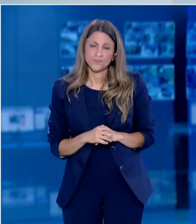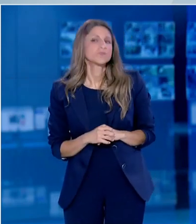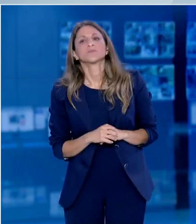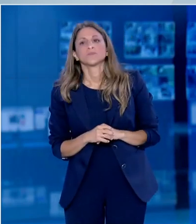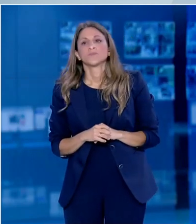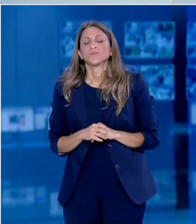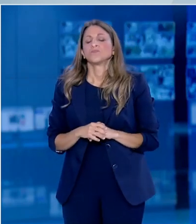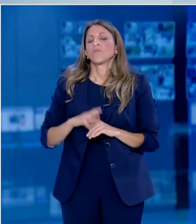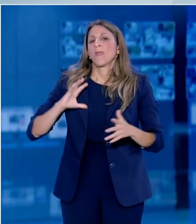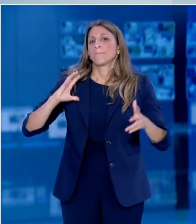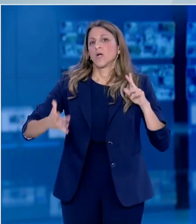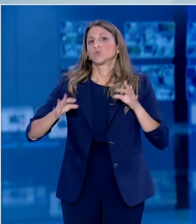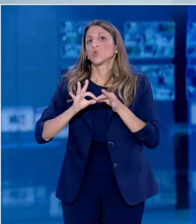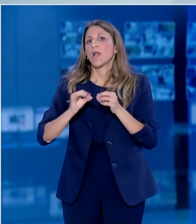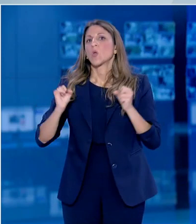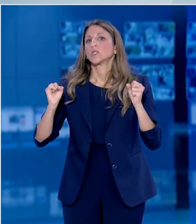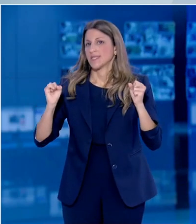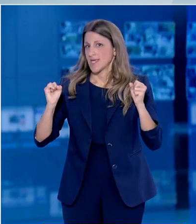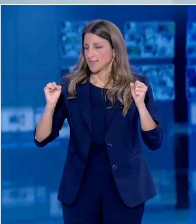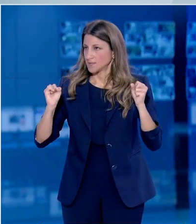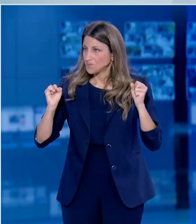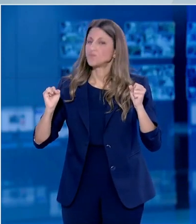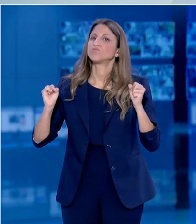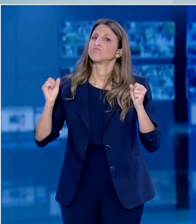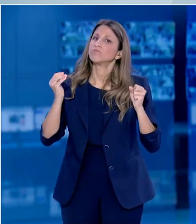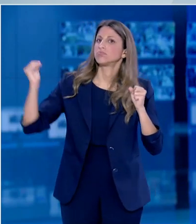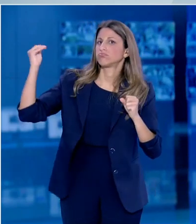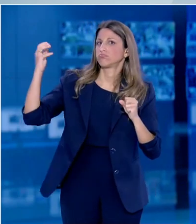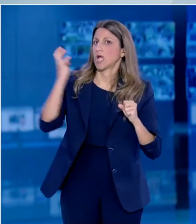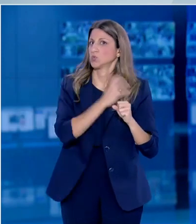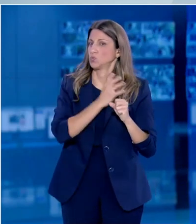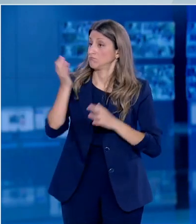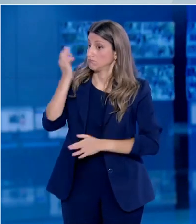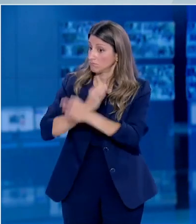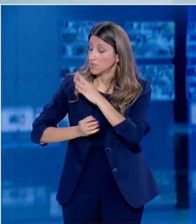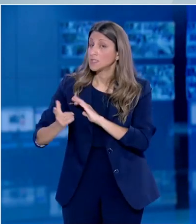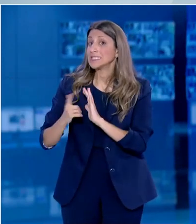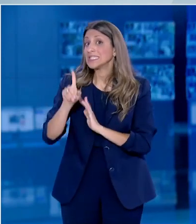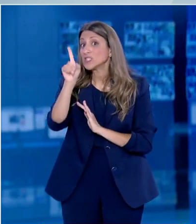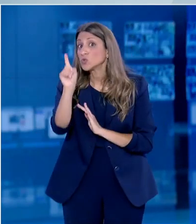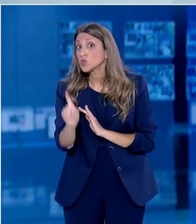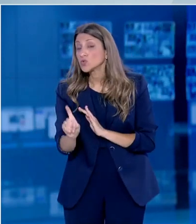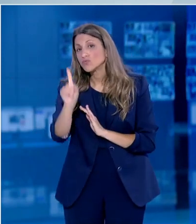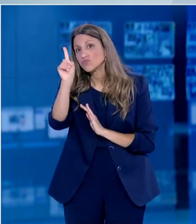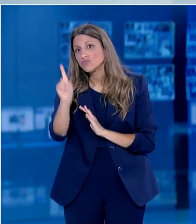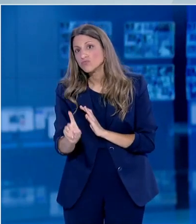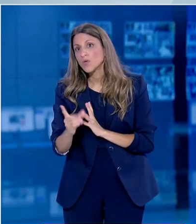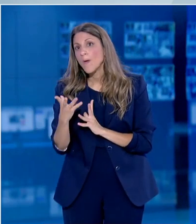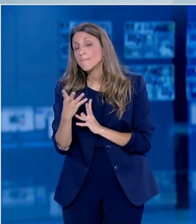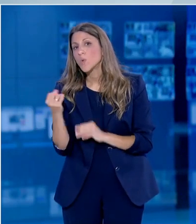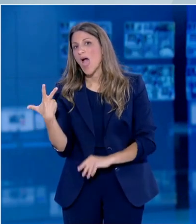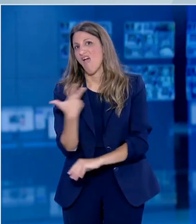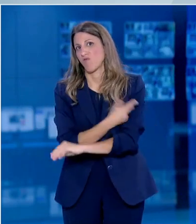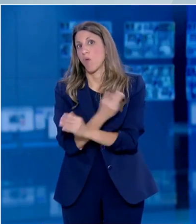οι αξιωματόχοι του ΠΟΗ και επιστήμονες από επιστημονικούς κύκλους σε όλο τον κόσμο ότι θα χρειαστούμε πιθανότατα πολλά από αυτά τα